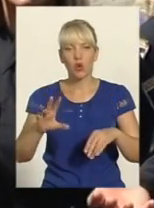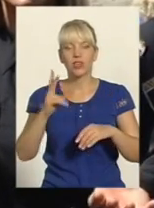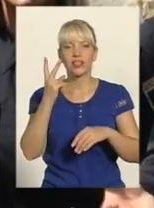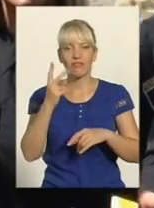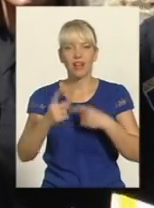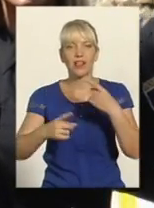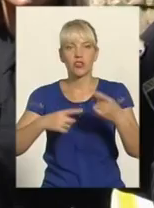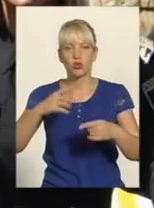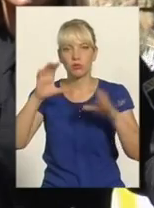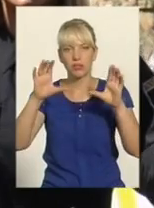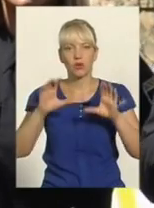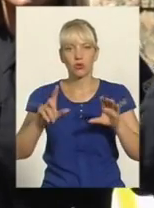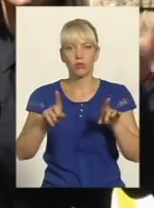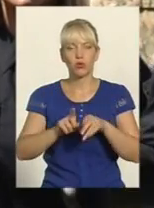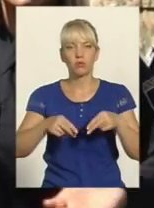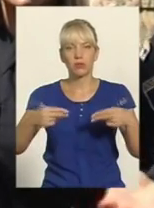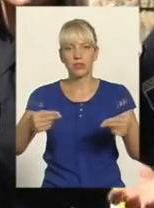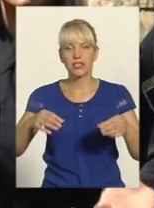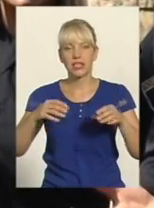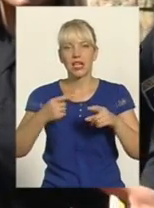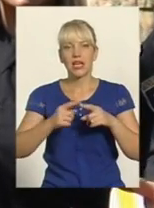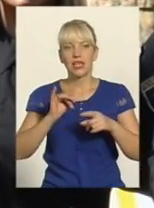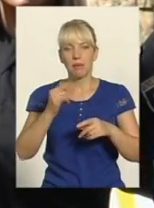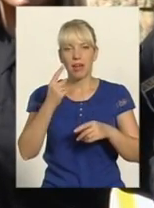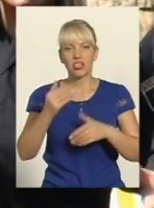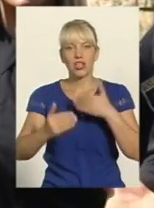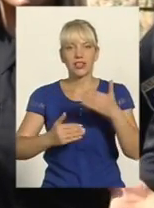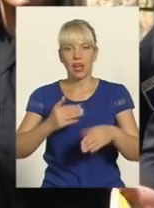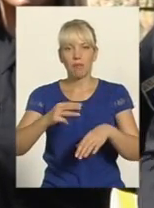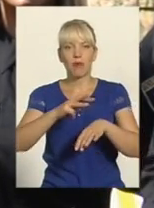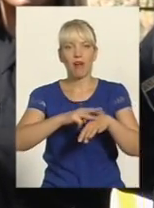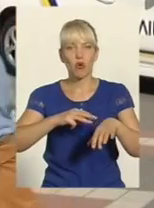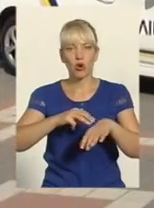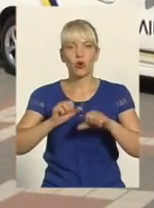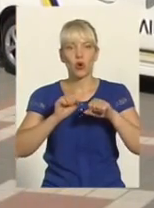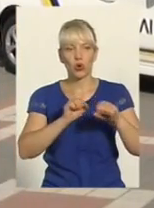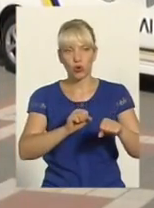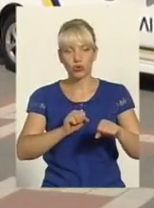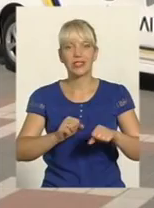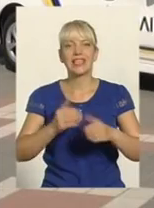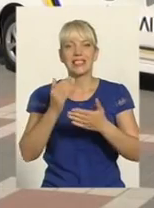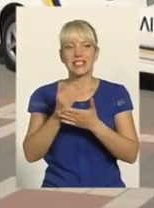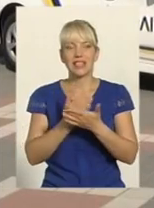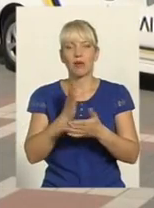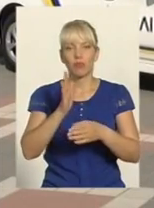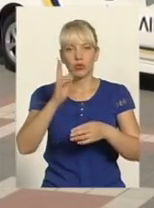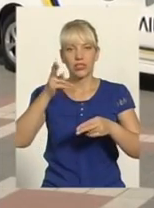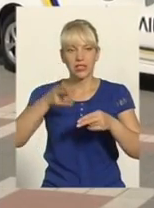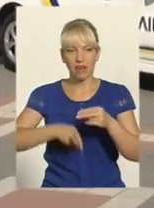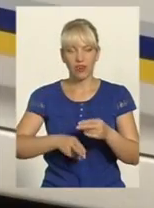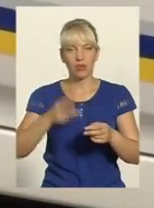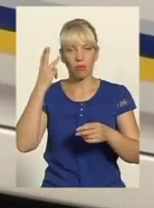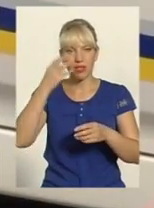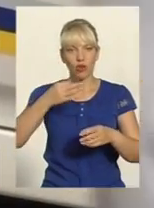закони будуть підписані президентом І перший етап реформи правоохоронної системи буде завершений У Хмельницькій області планують запровадити